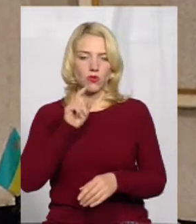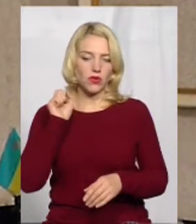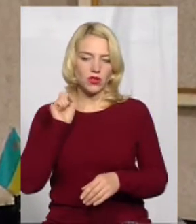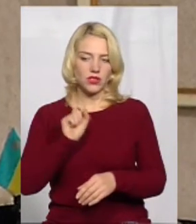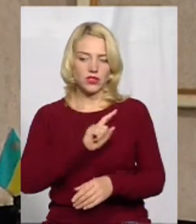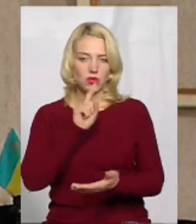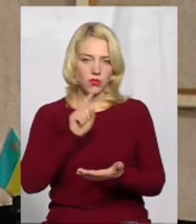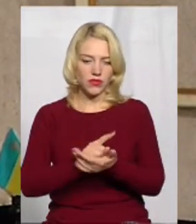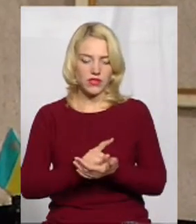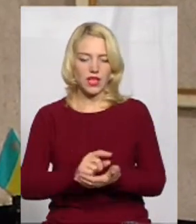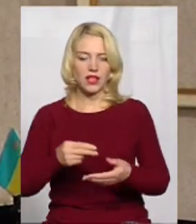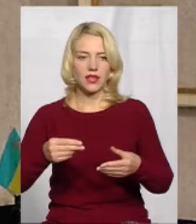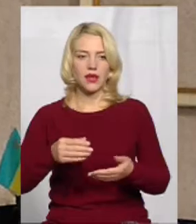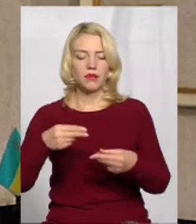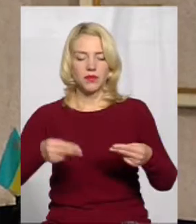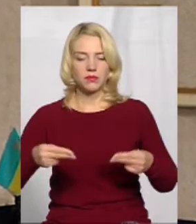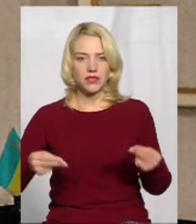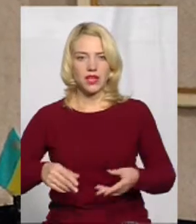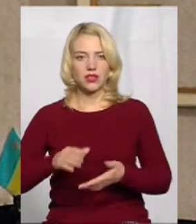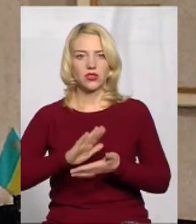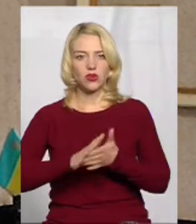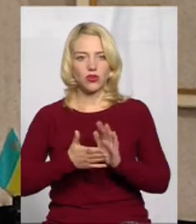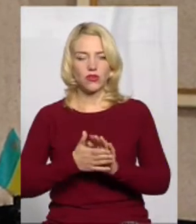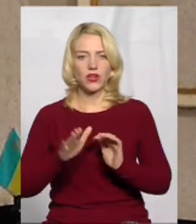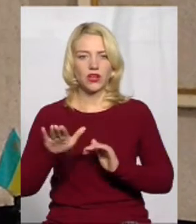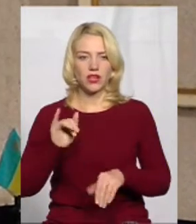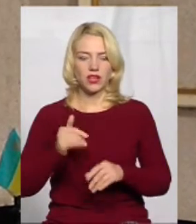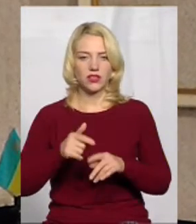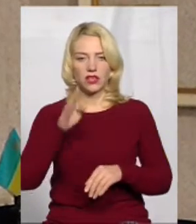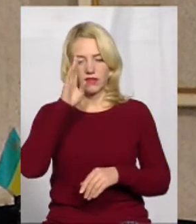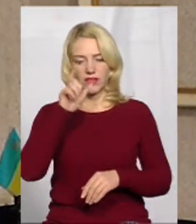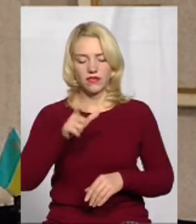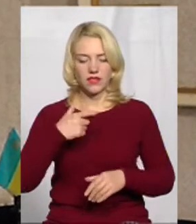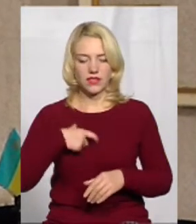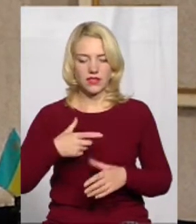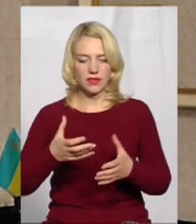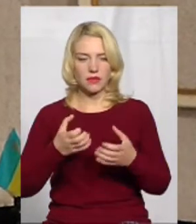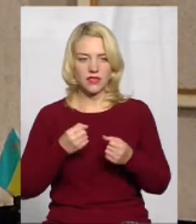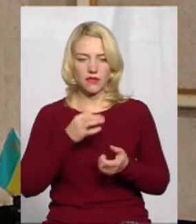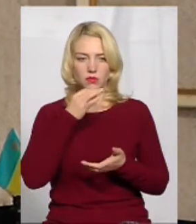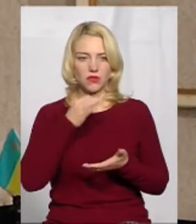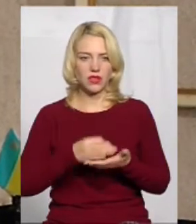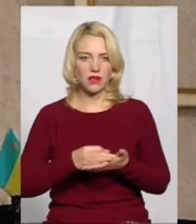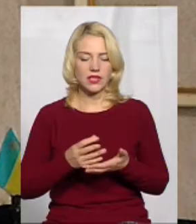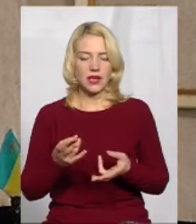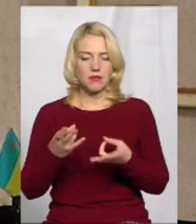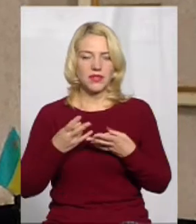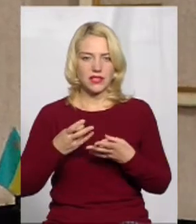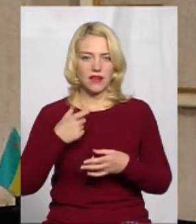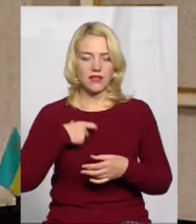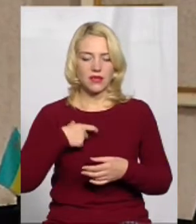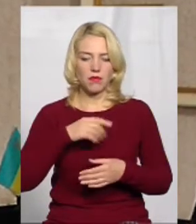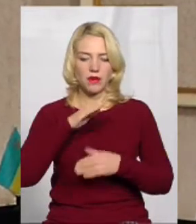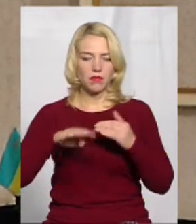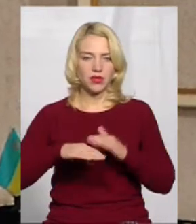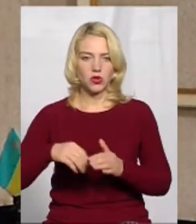договір оренди, продовження договіру оренди цієї земельної ділянки, він взяв на себе таку відповідальність, підставив фактично себе під удар і